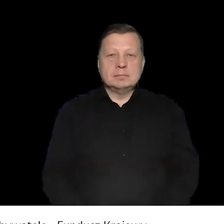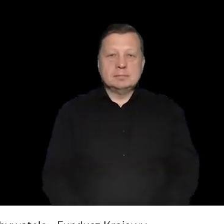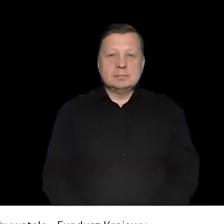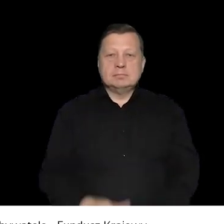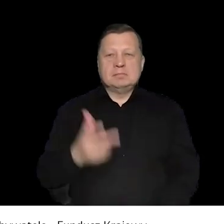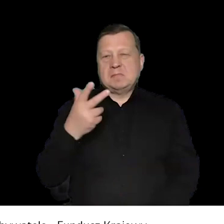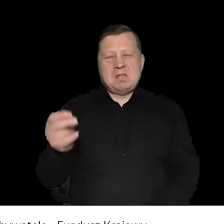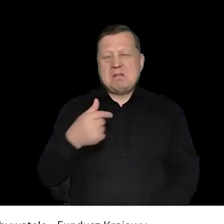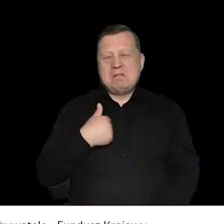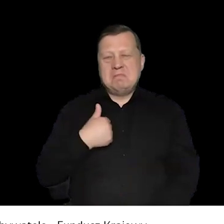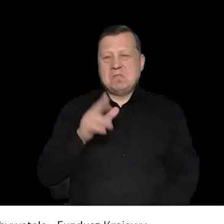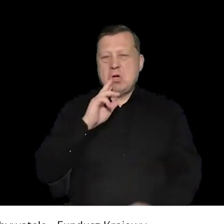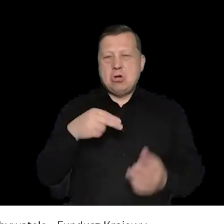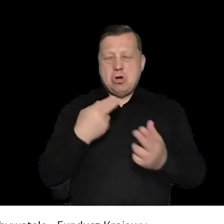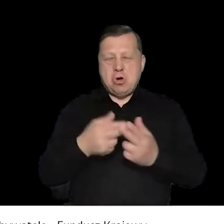bo można się uzupełniać.